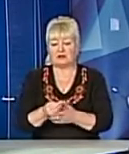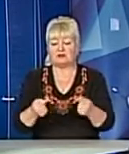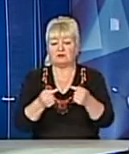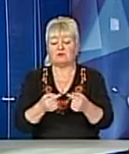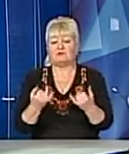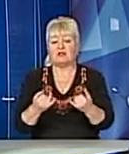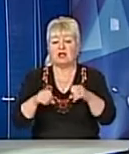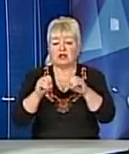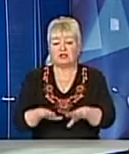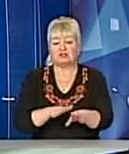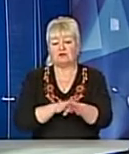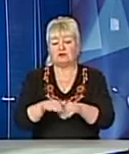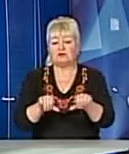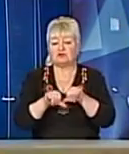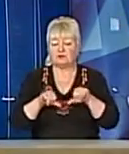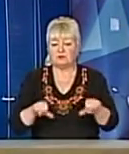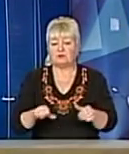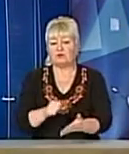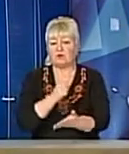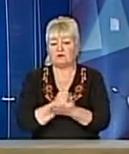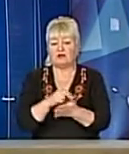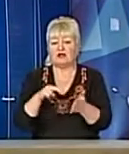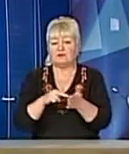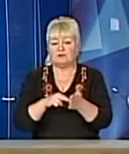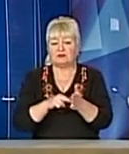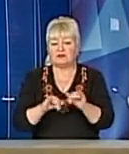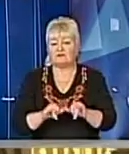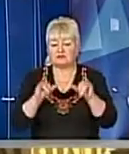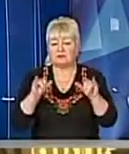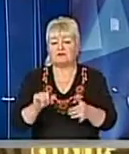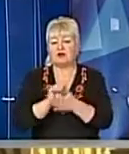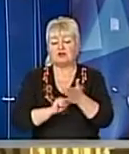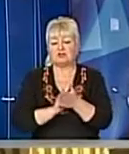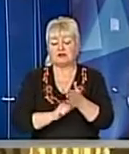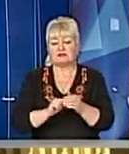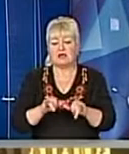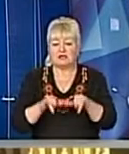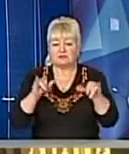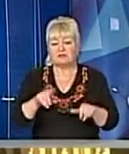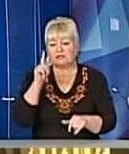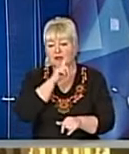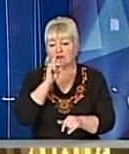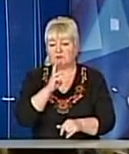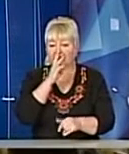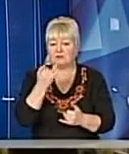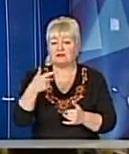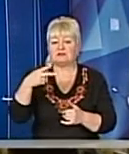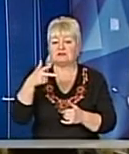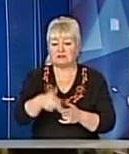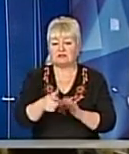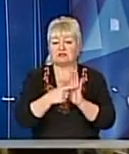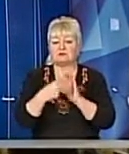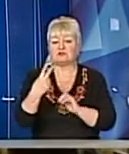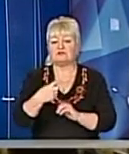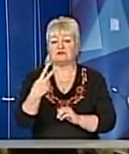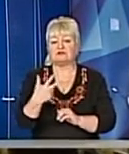на виконавчому комітеті Тарифи піднімають через збільшення мінімальної заробітної плати, яка тепер становить 3723 гривні